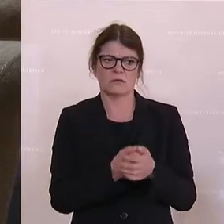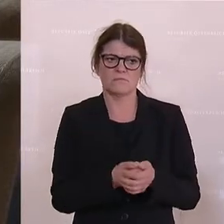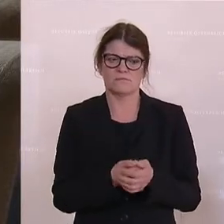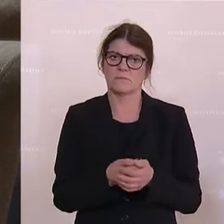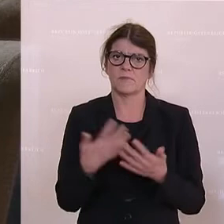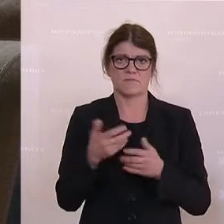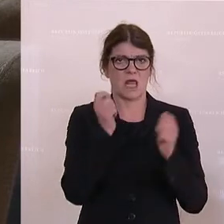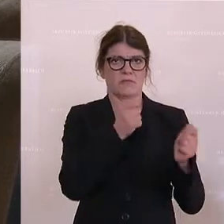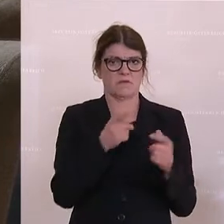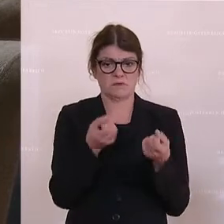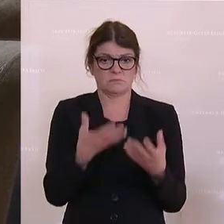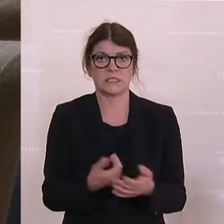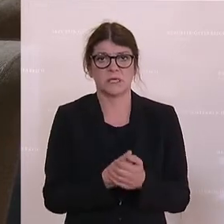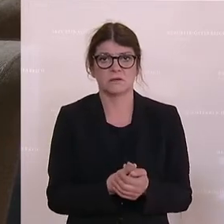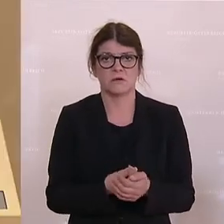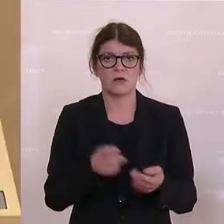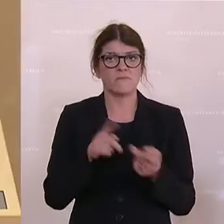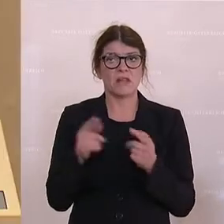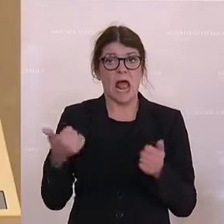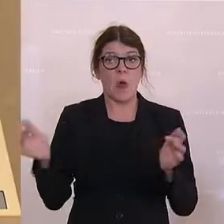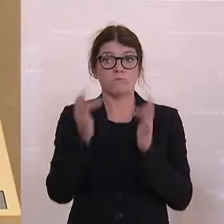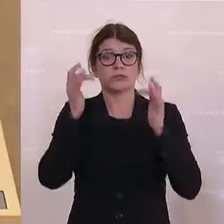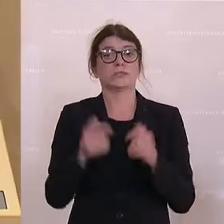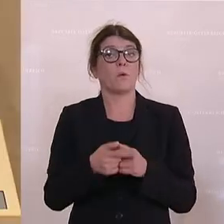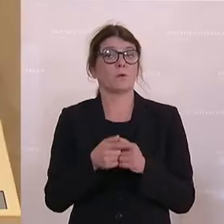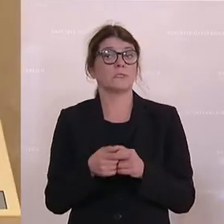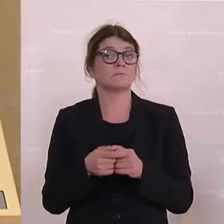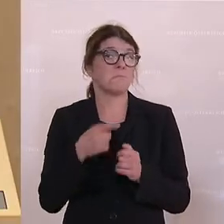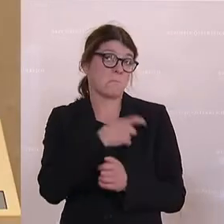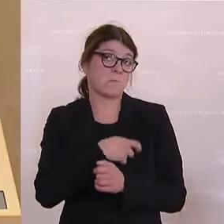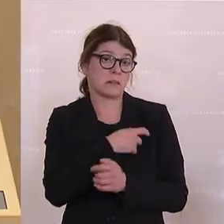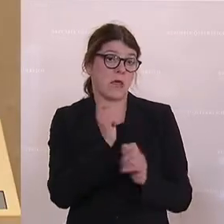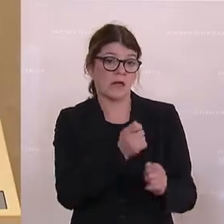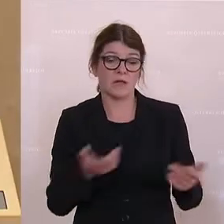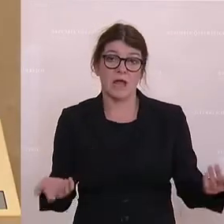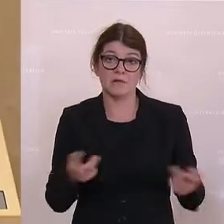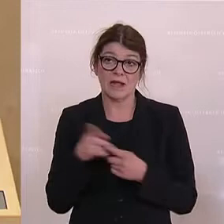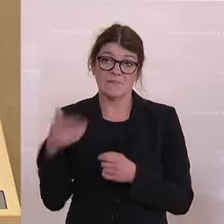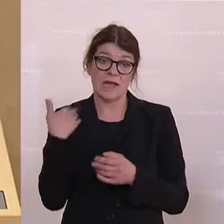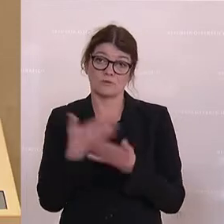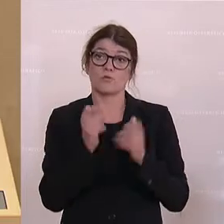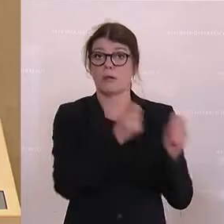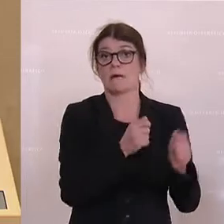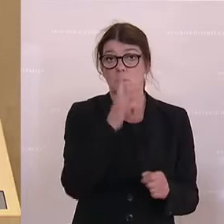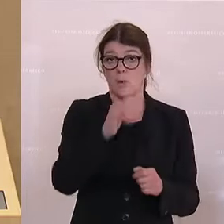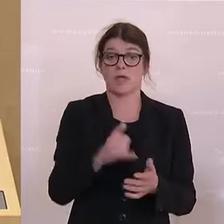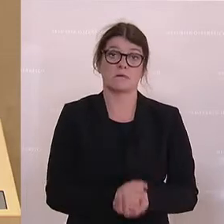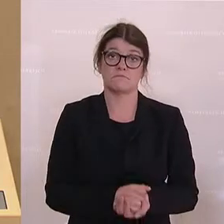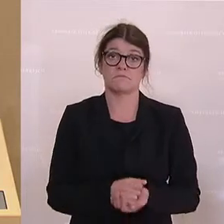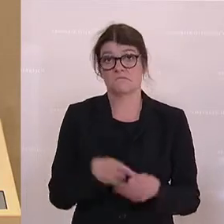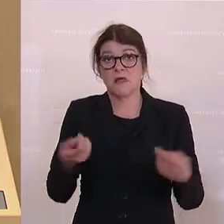würde diesem Antrag passieren, wenn das eine Oppositionspartei gestellt hätte im Juni?